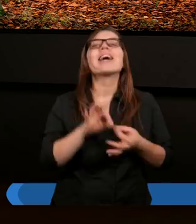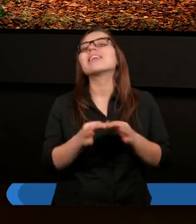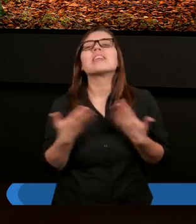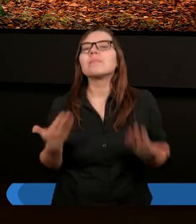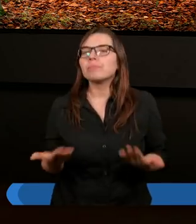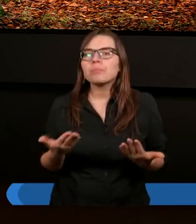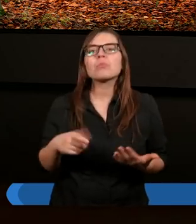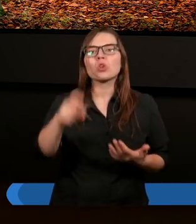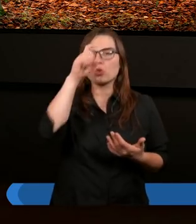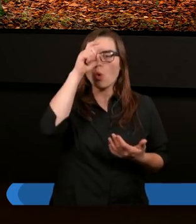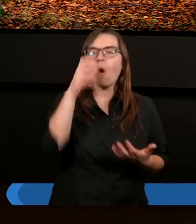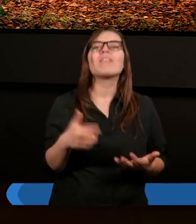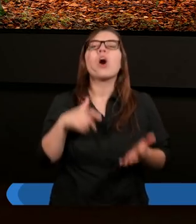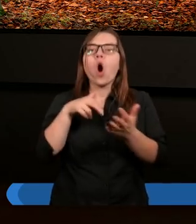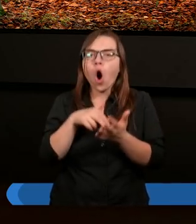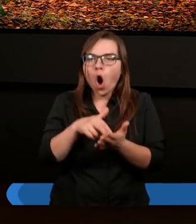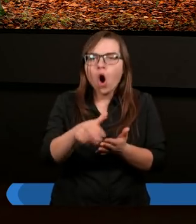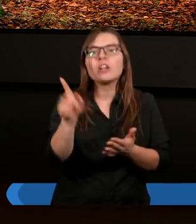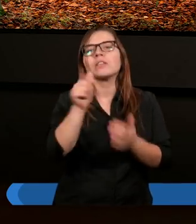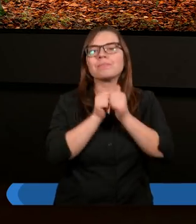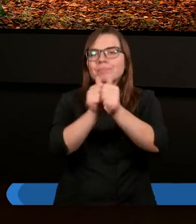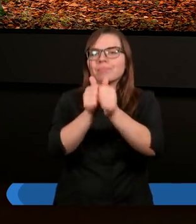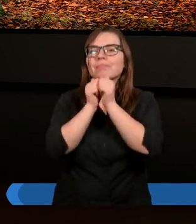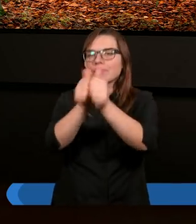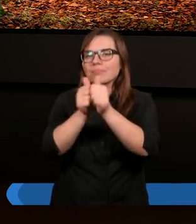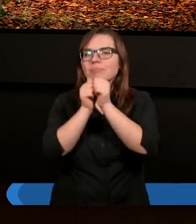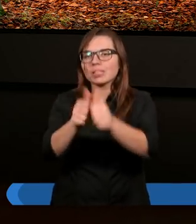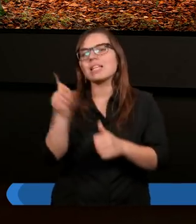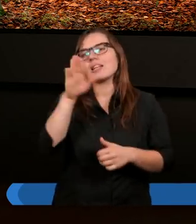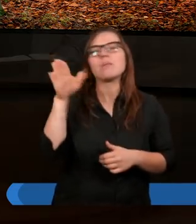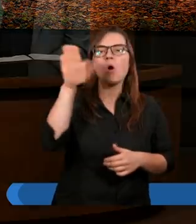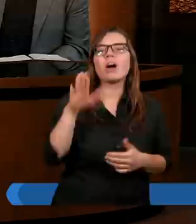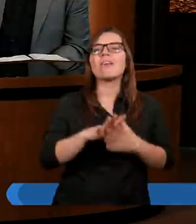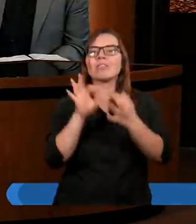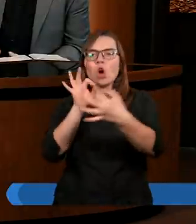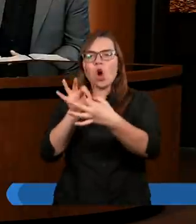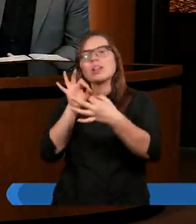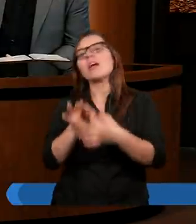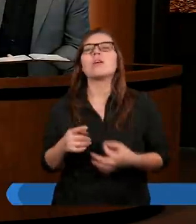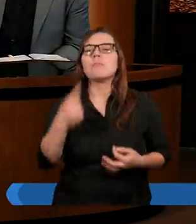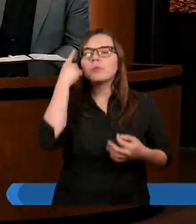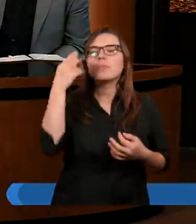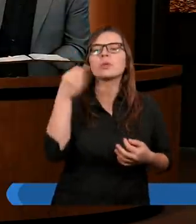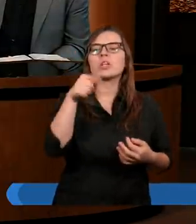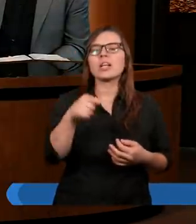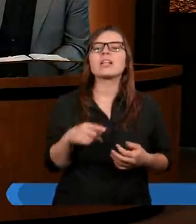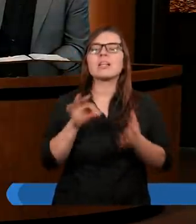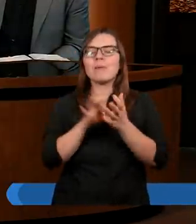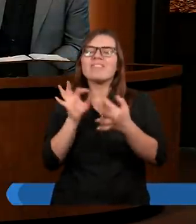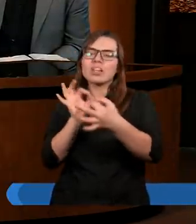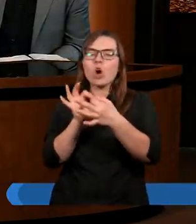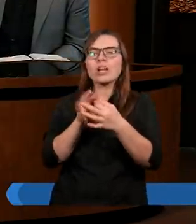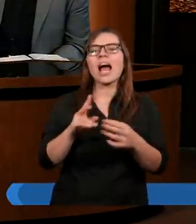gdy człowiek wchodzi z Bogiem w relację. Przypomnijmy jeszcze może, że to są tego typu